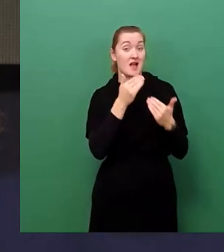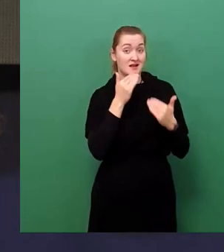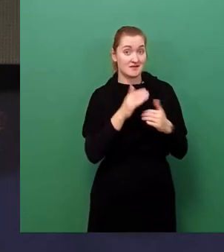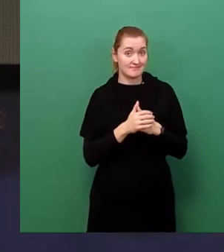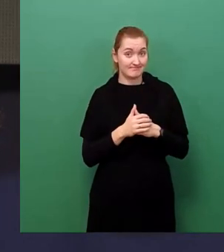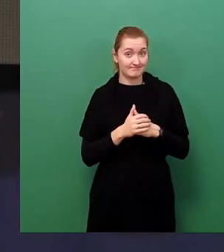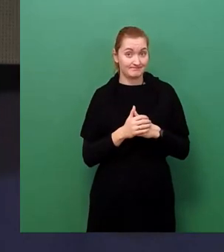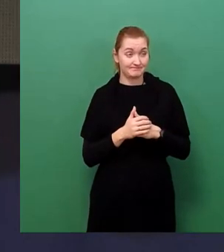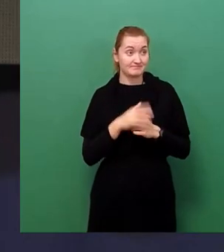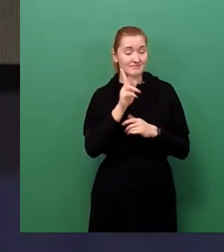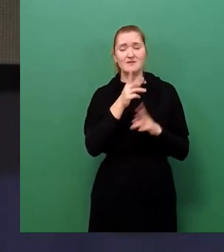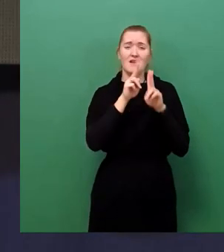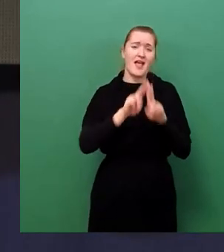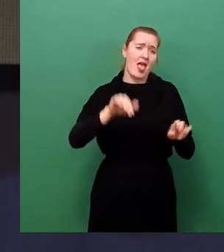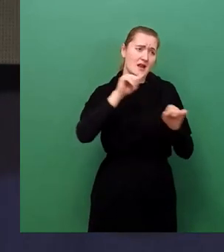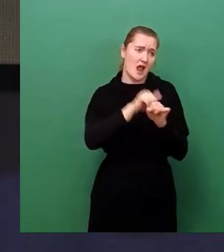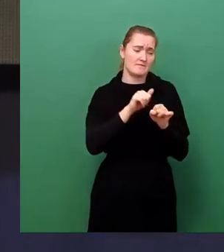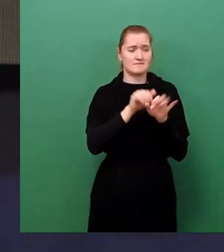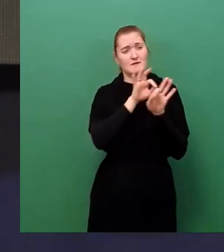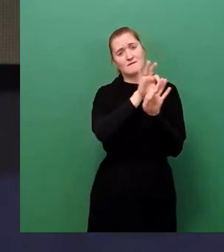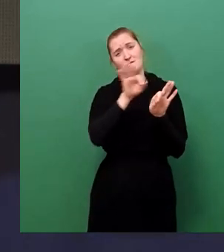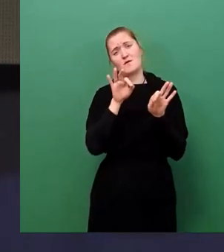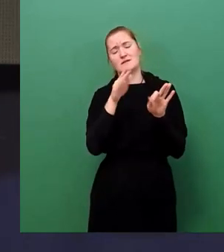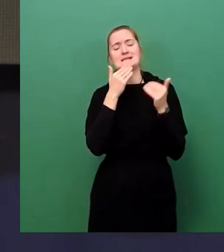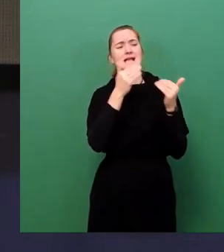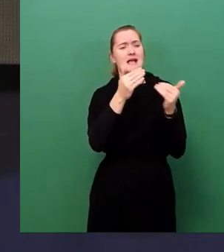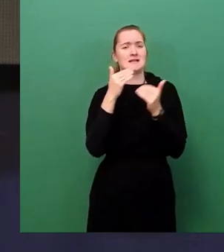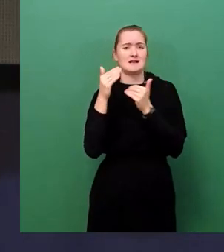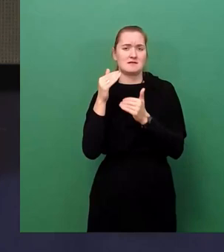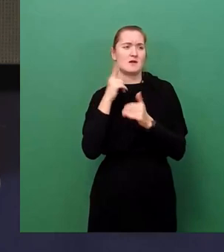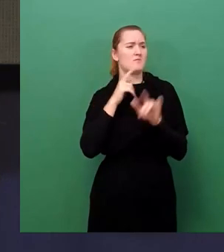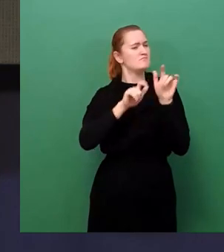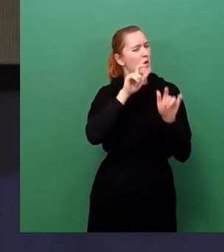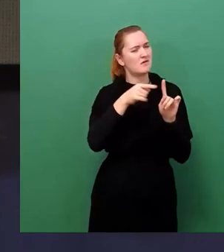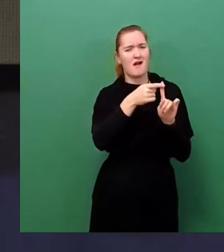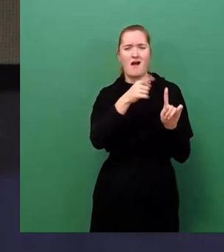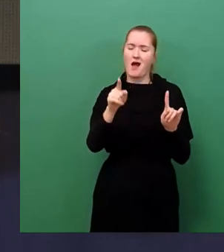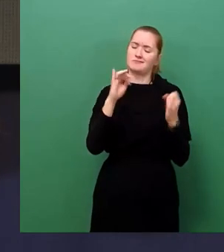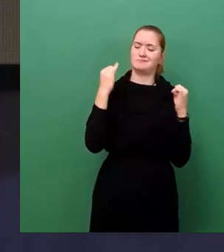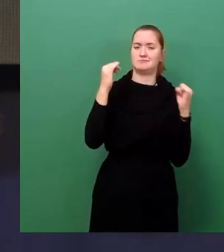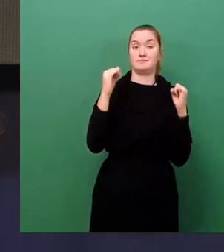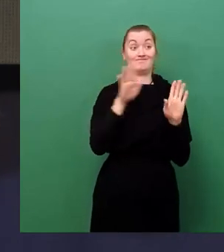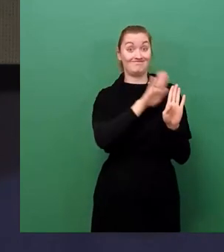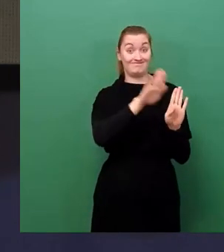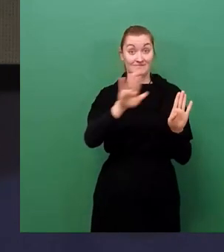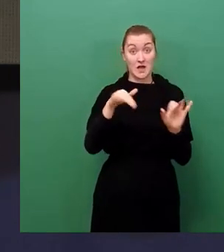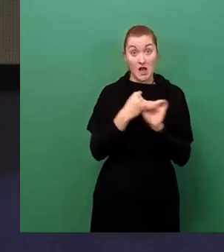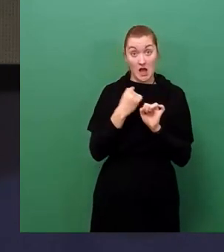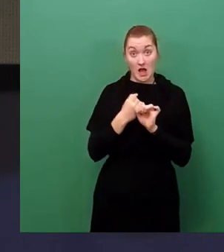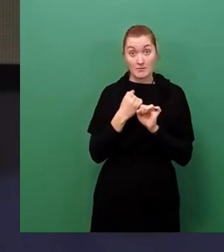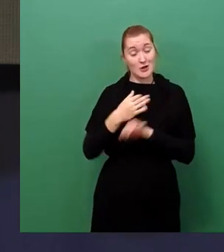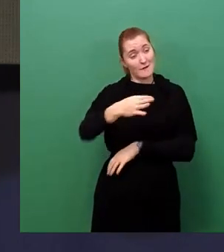allen ehrenamtlichen, engagierten Bürgerinnen und Bürgern dieser Stadt. Ihr Tun bereichert das